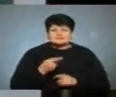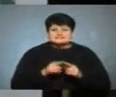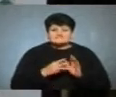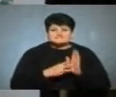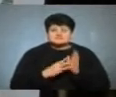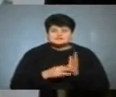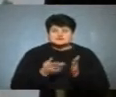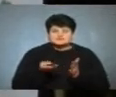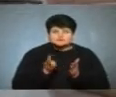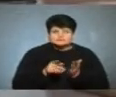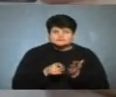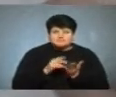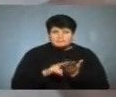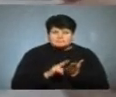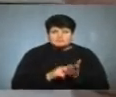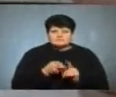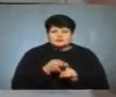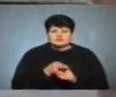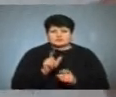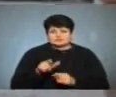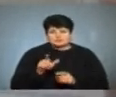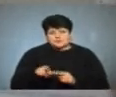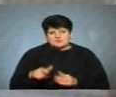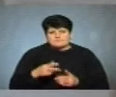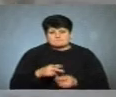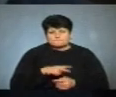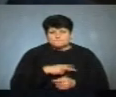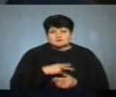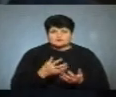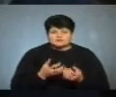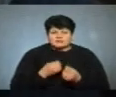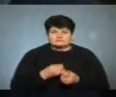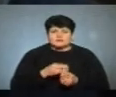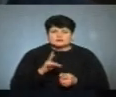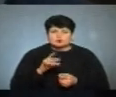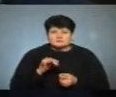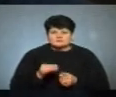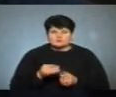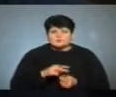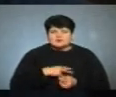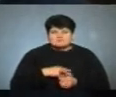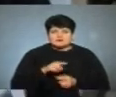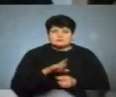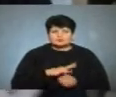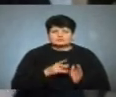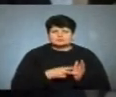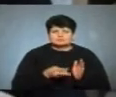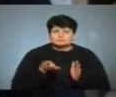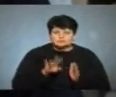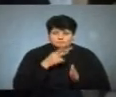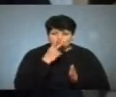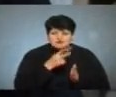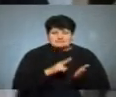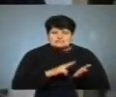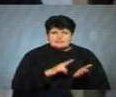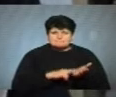аркушів з марками, присвяченими громадянам Польщі, які отримали Нобелівську премію. Їх було семеро, розповідає філателіст. Він показує марки